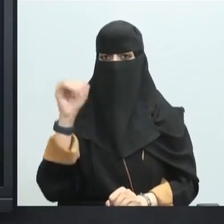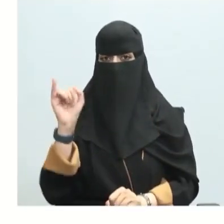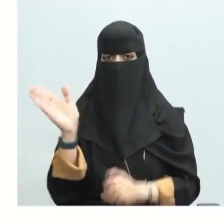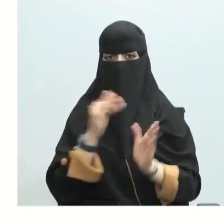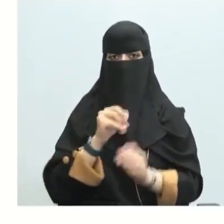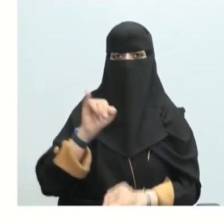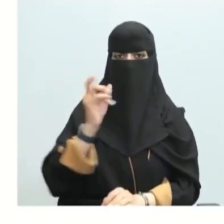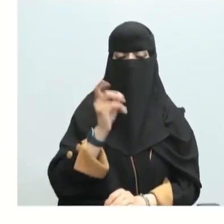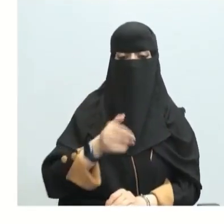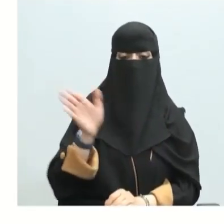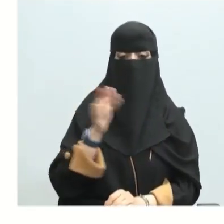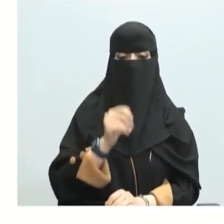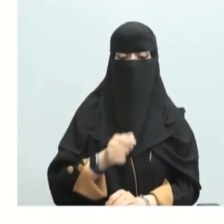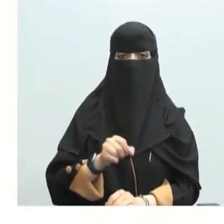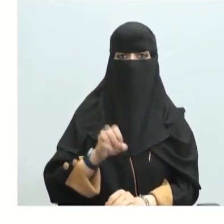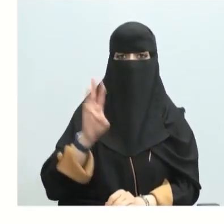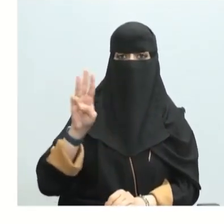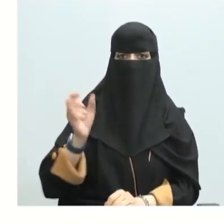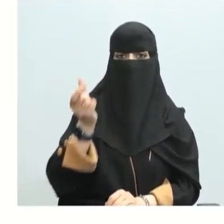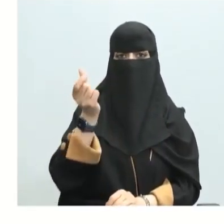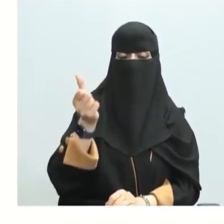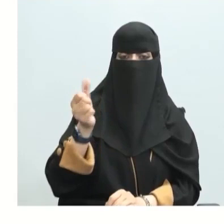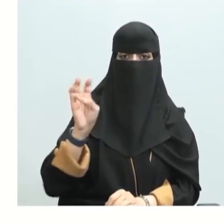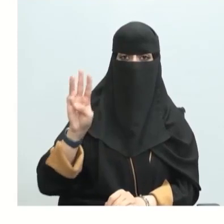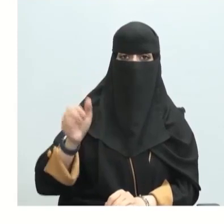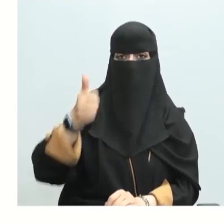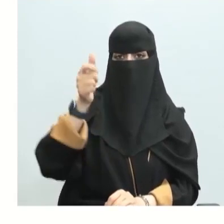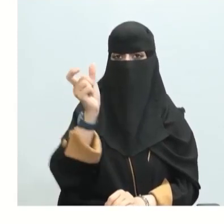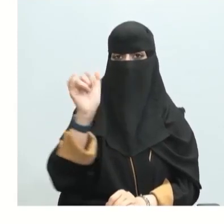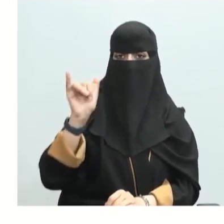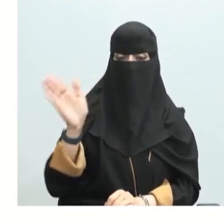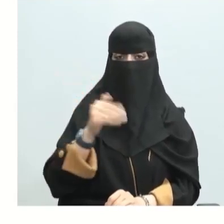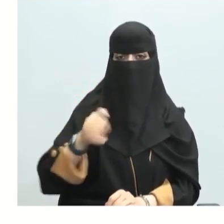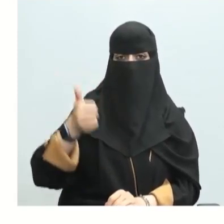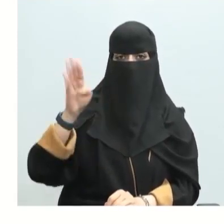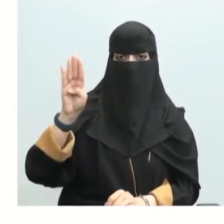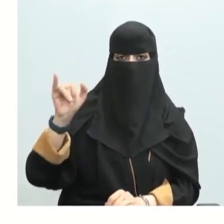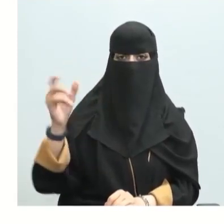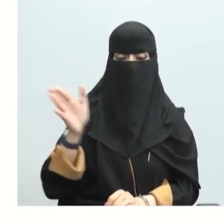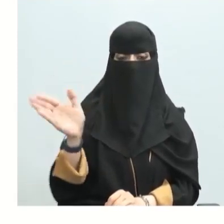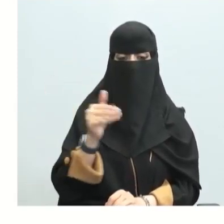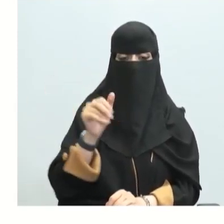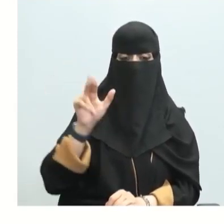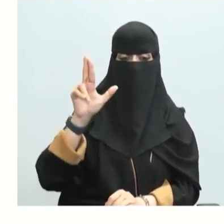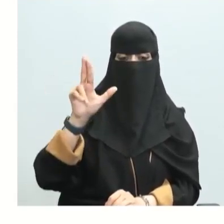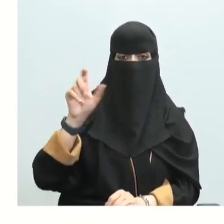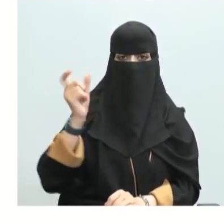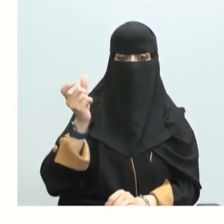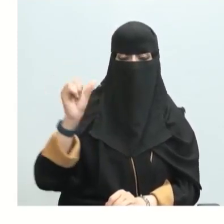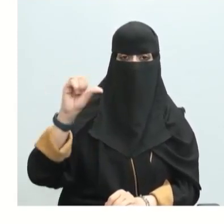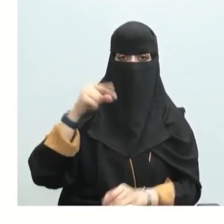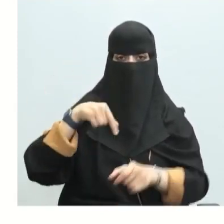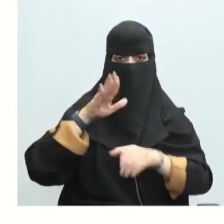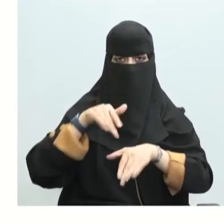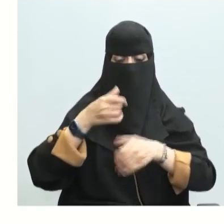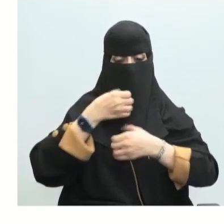مثلا لدينا هنا السؤال أو المثال ثاني أكسيد النيتروجين في المختبر لاحظ ثاني أكسيد النيتروجين